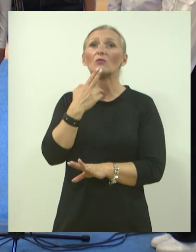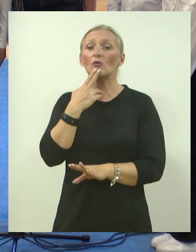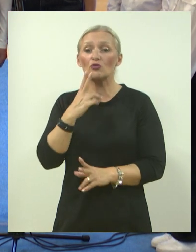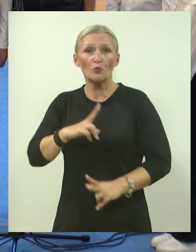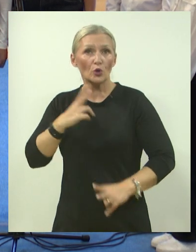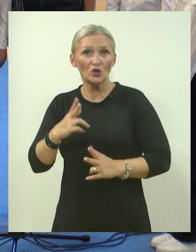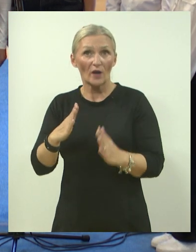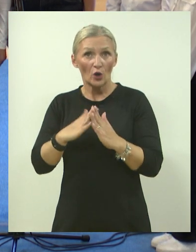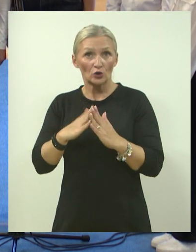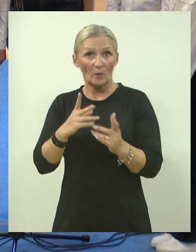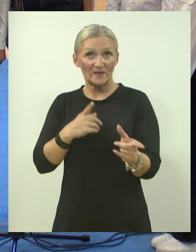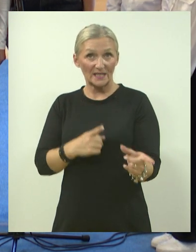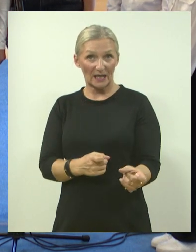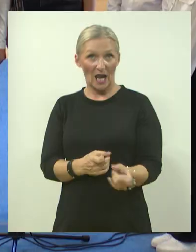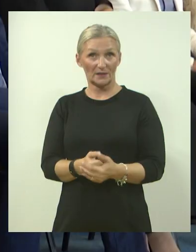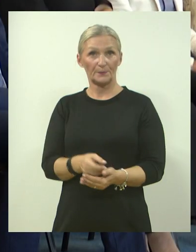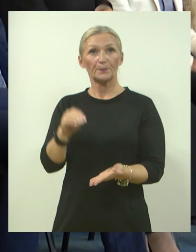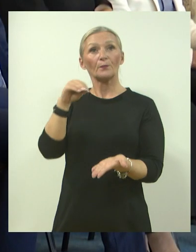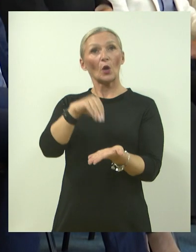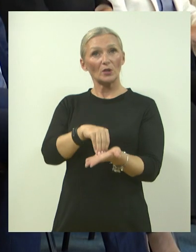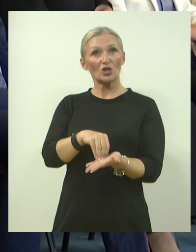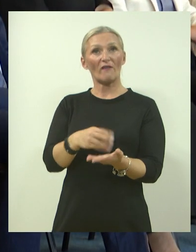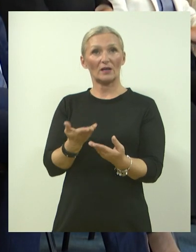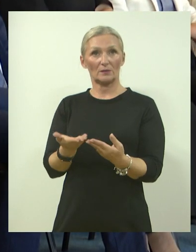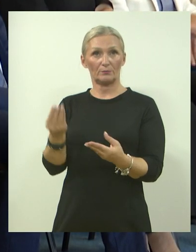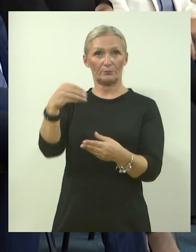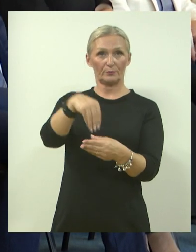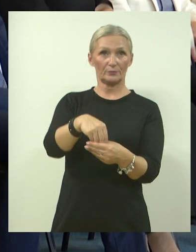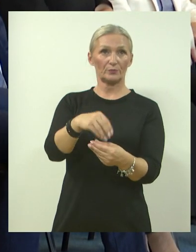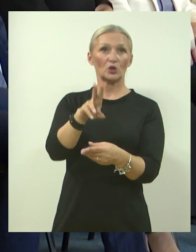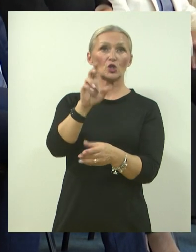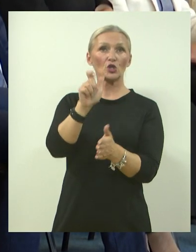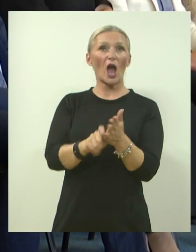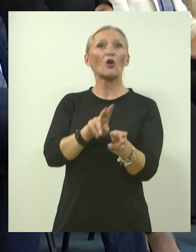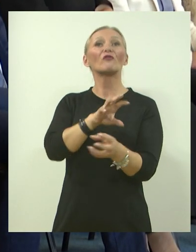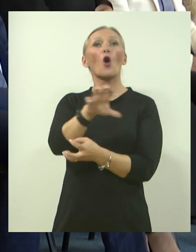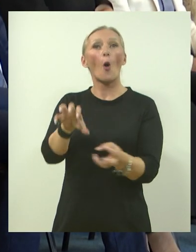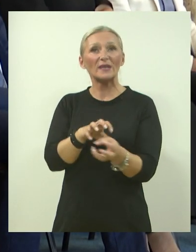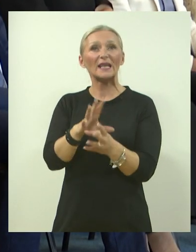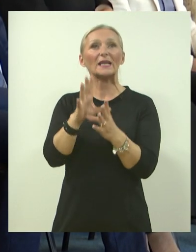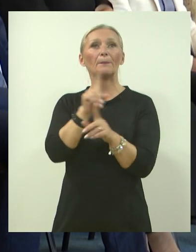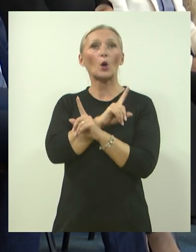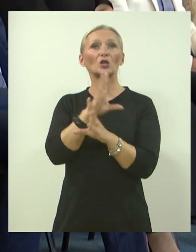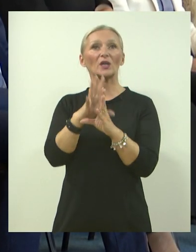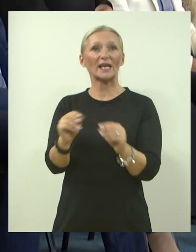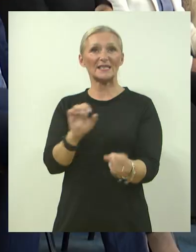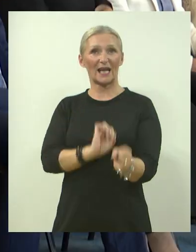oni koji su proživjeli u domovinskom ratu. Obilježavanju su prisustovali članovi obitelji poginulih i nestalih branitelja.